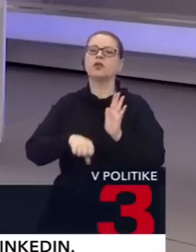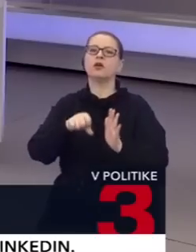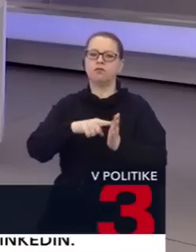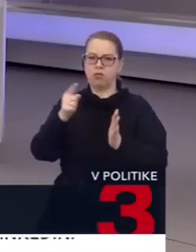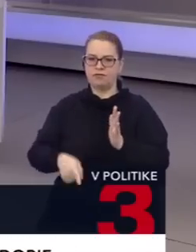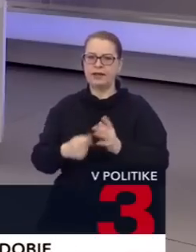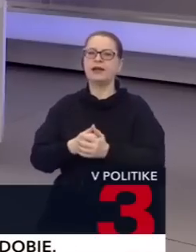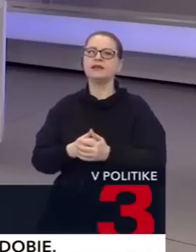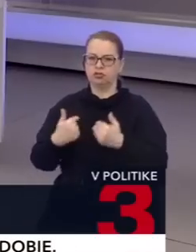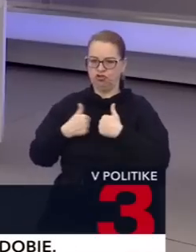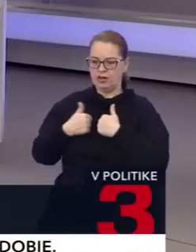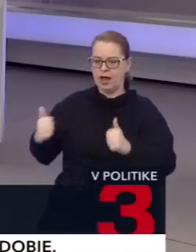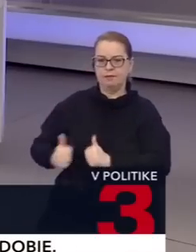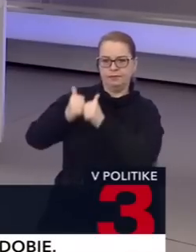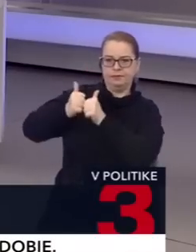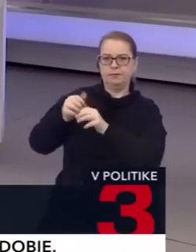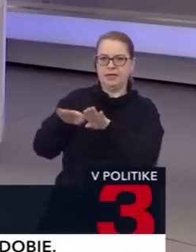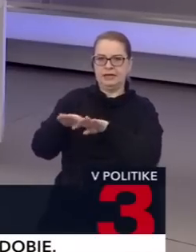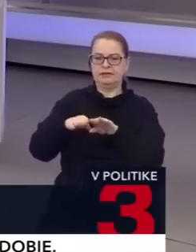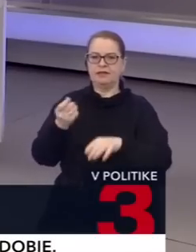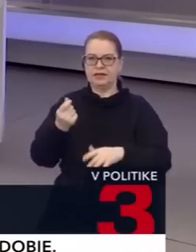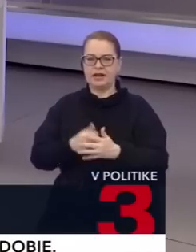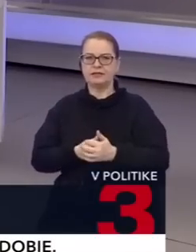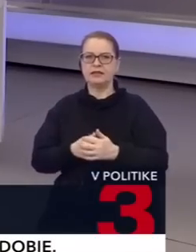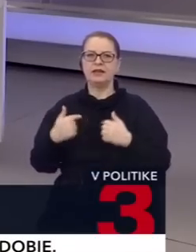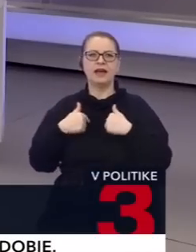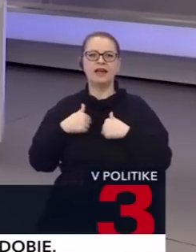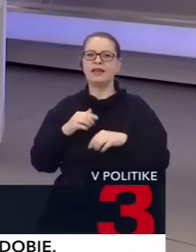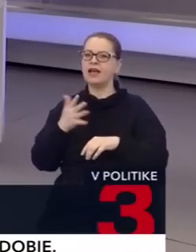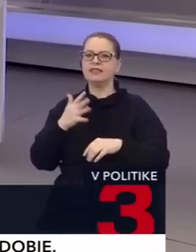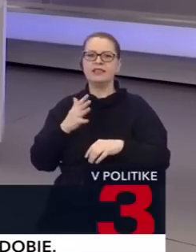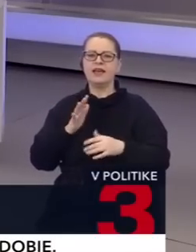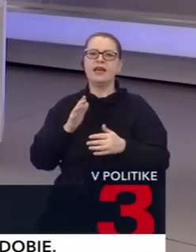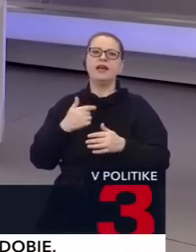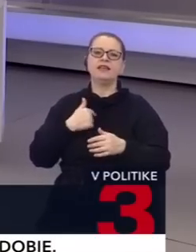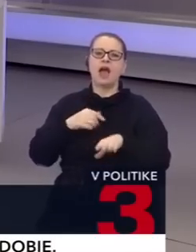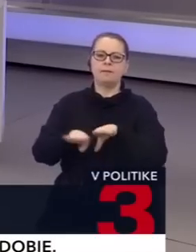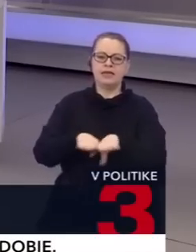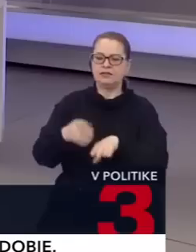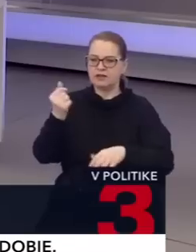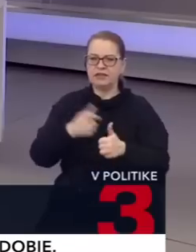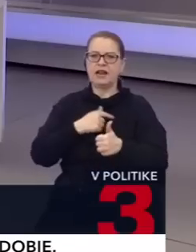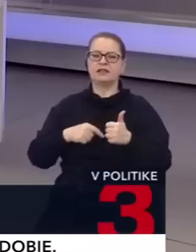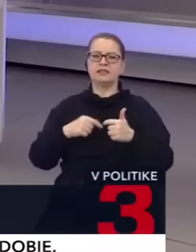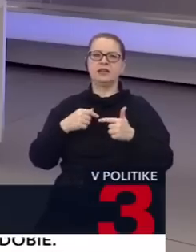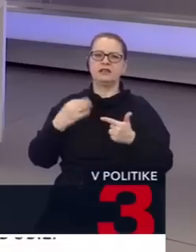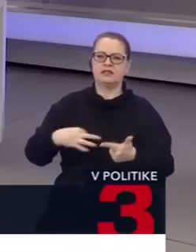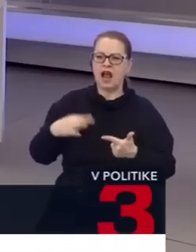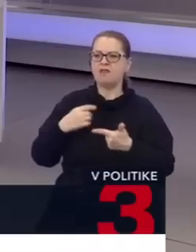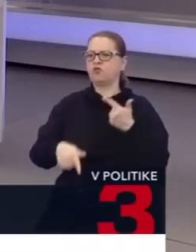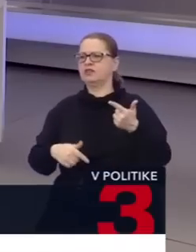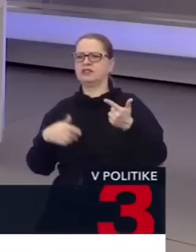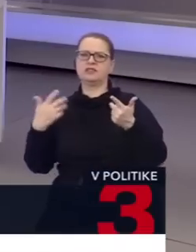ministrom financií. Áno, som požadal poverenie. A teraz nie je cieľom, aby som ja bol ministrom financií, ja neviem akýchkoľvek ďalších rezortov. Zdravotníctv